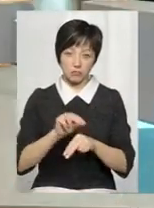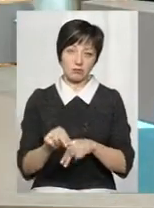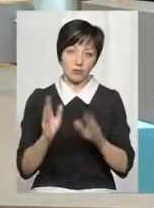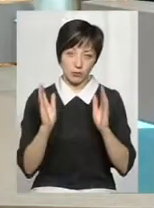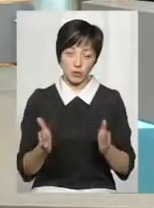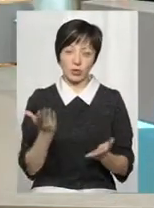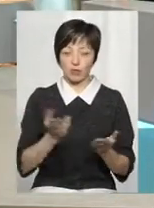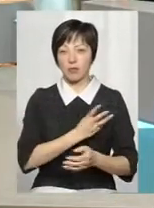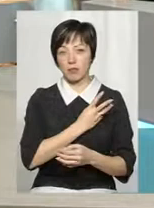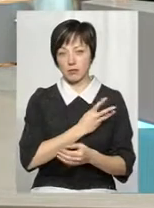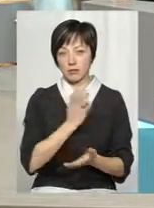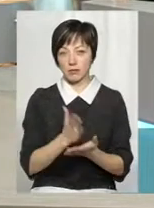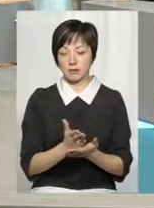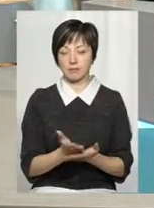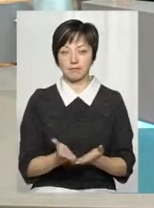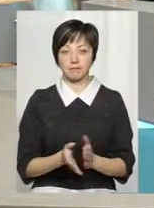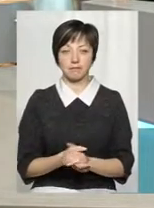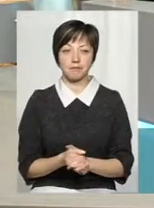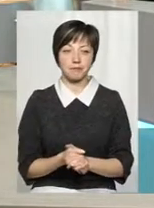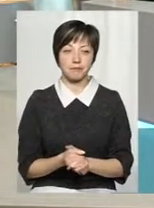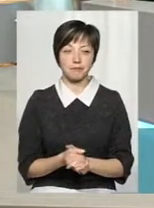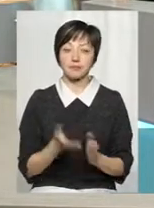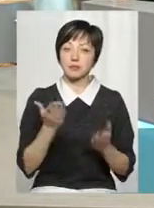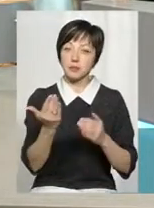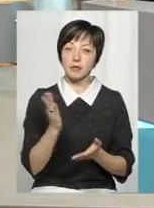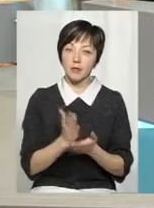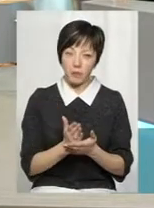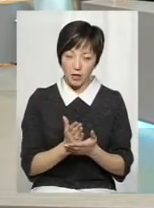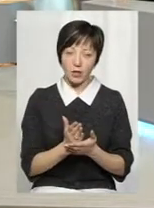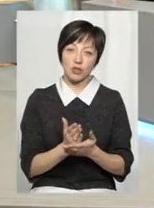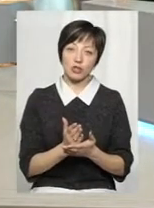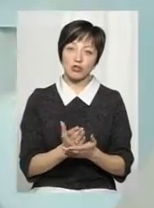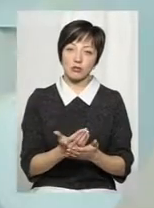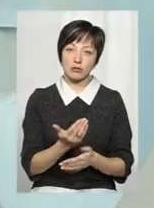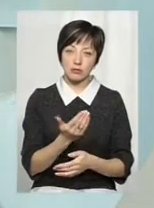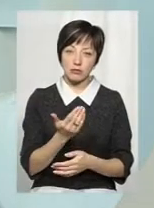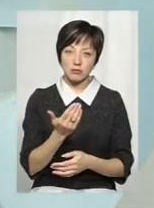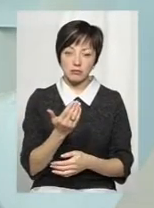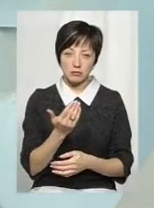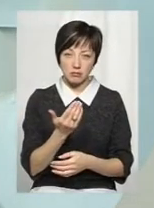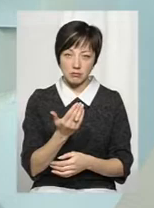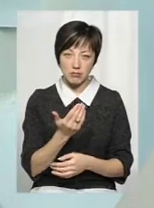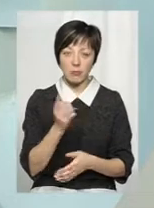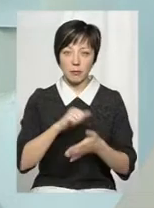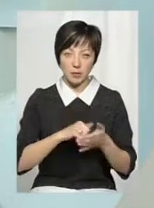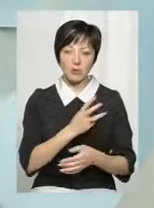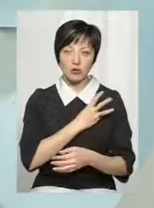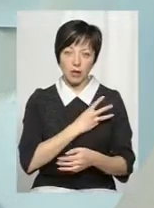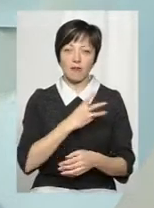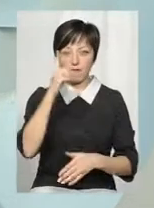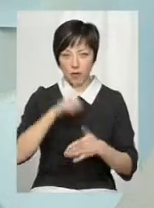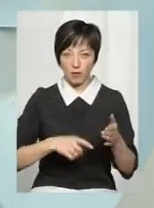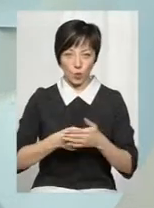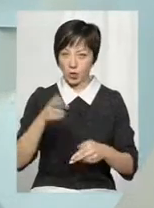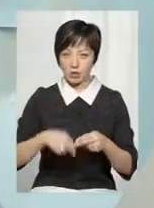Якщо ти маєш мотивацію, якщо ти маєш бажання, і ти дійсно впевнений, що ти його дійдеш до